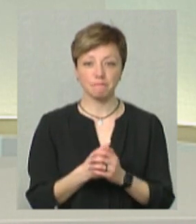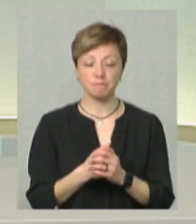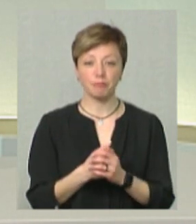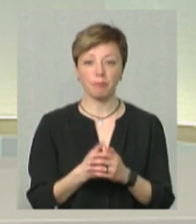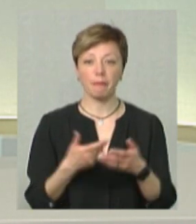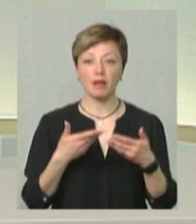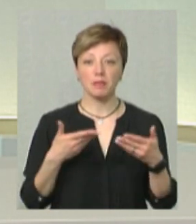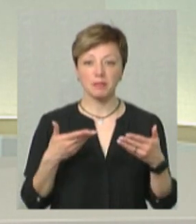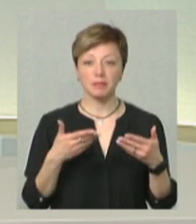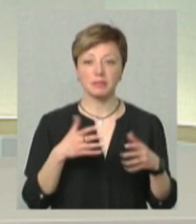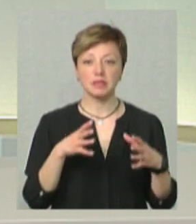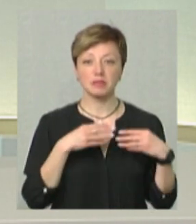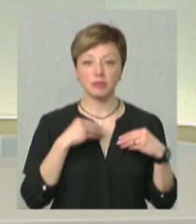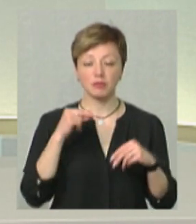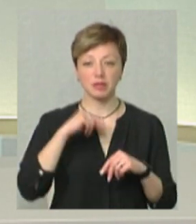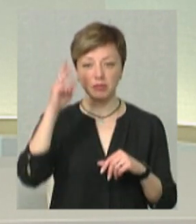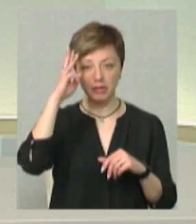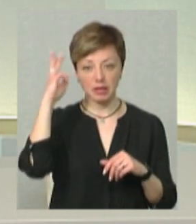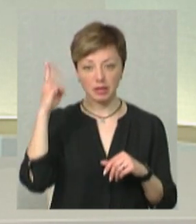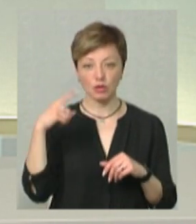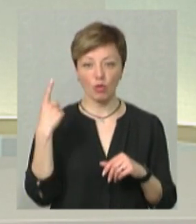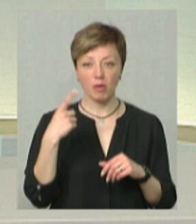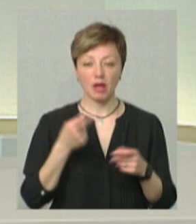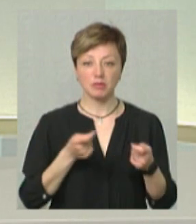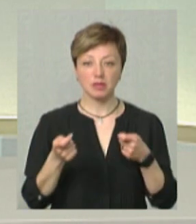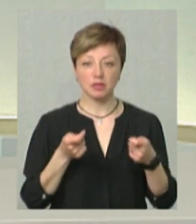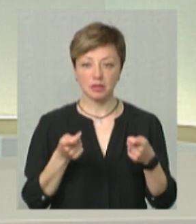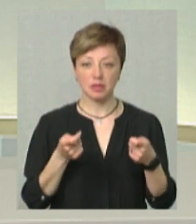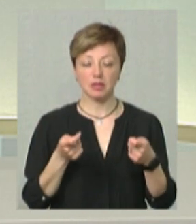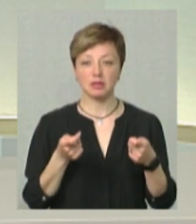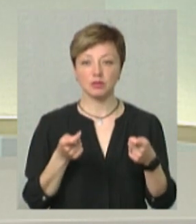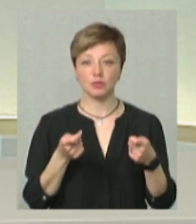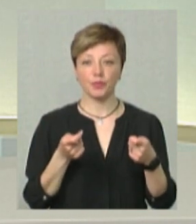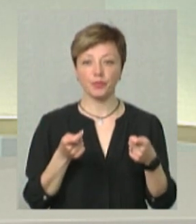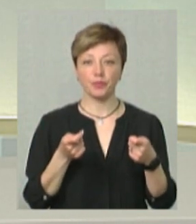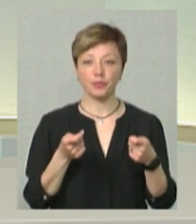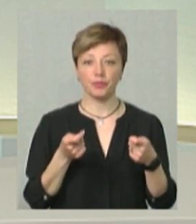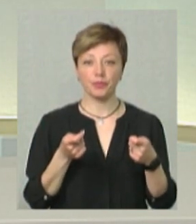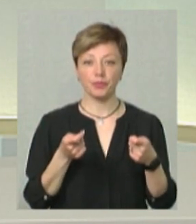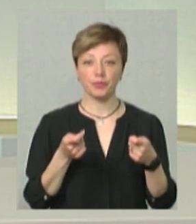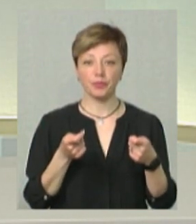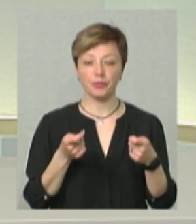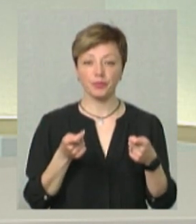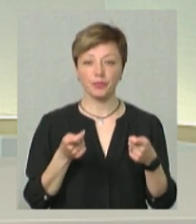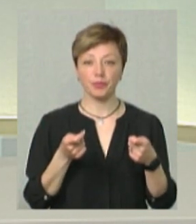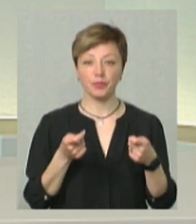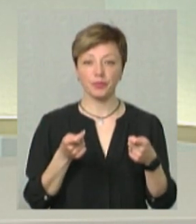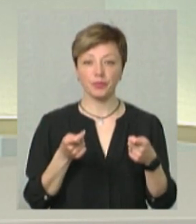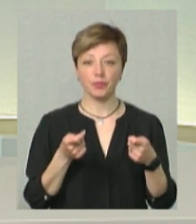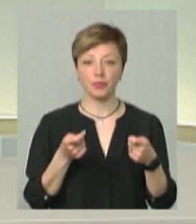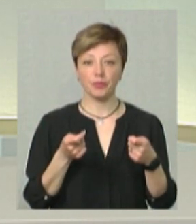співпрацюємо з Хмельницькою облдержадміністрацією, ми спілкувалися. Ми готуємося